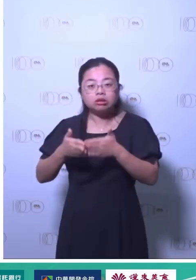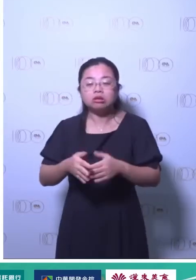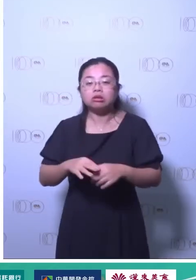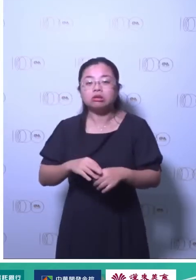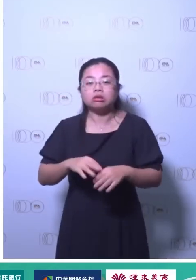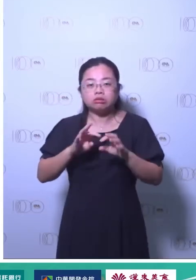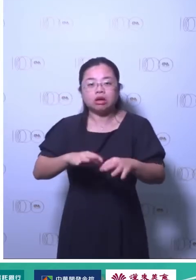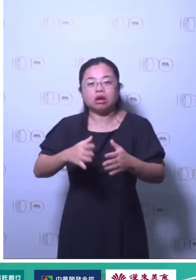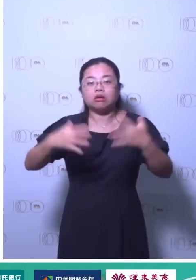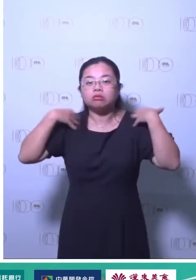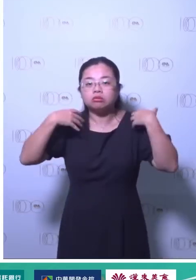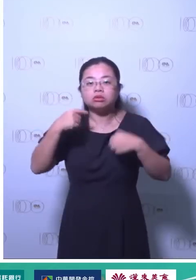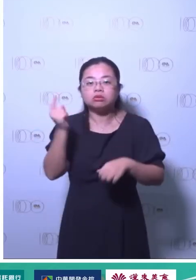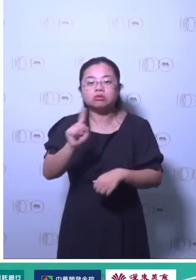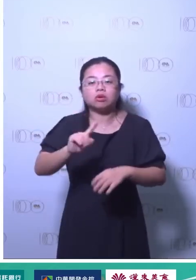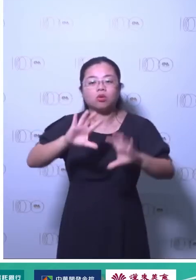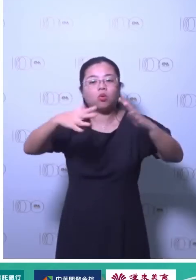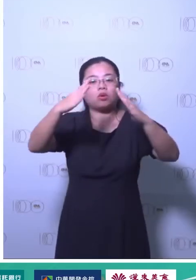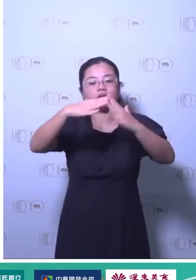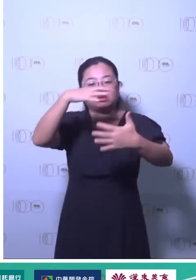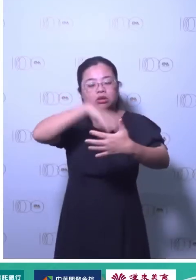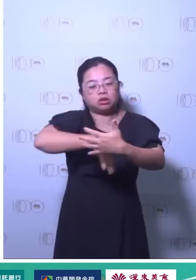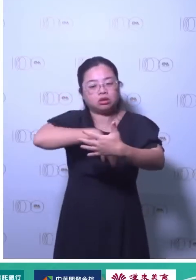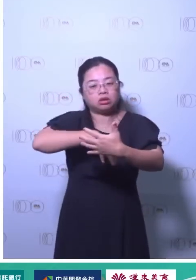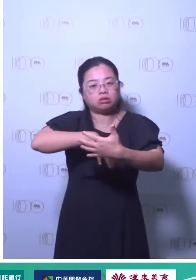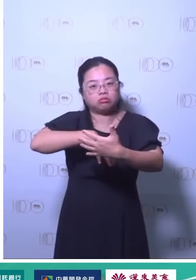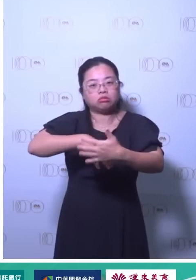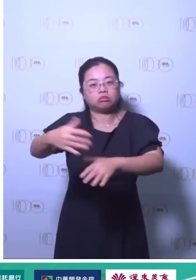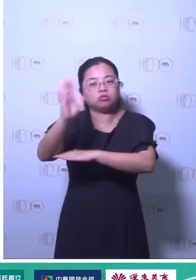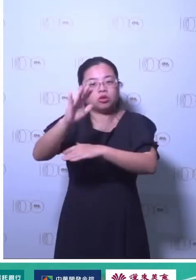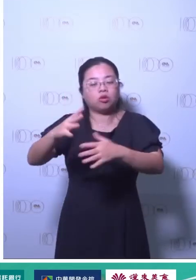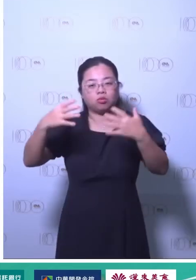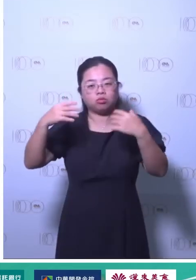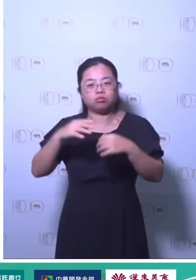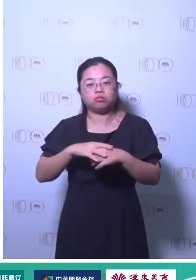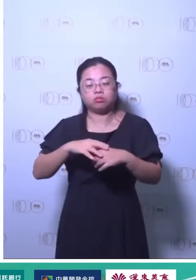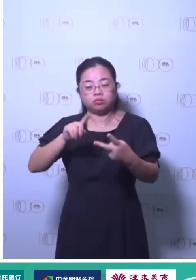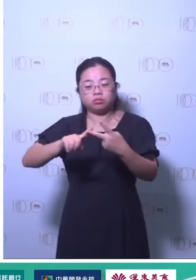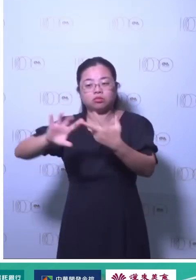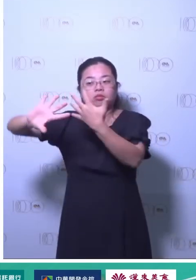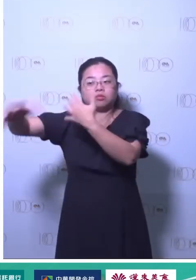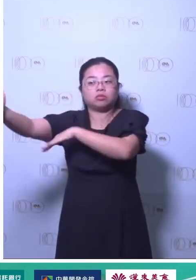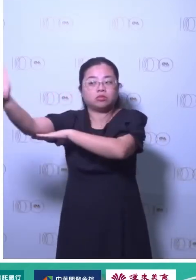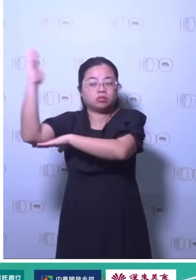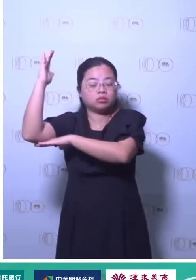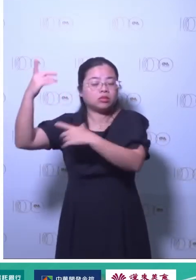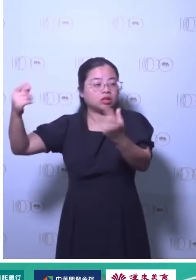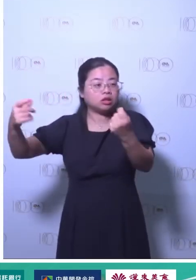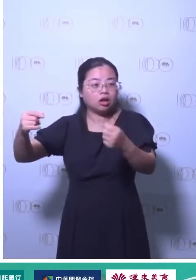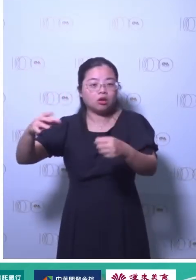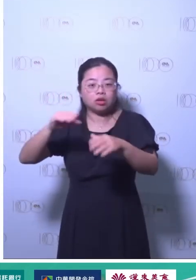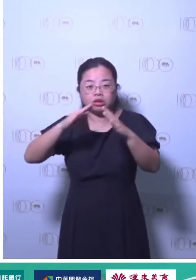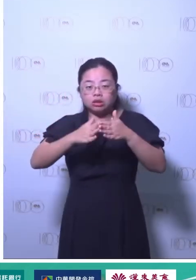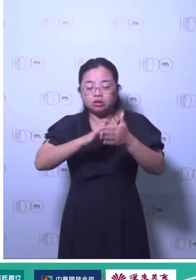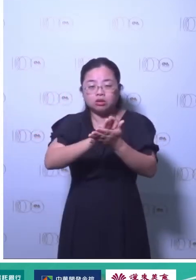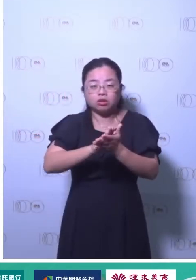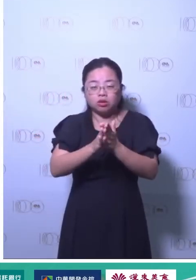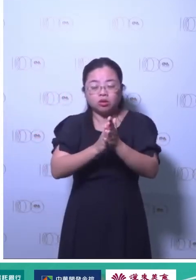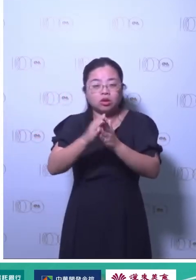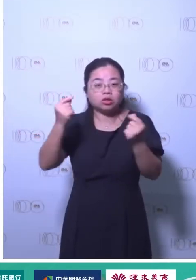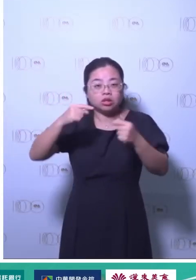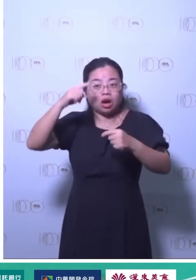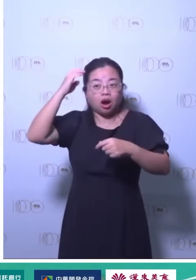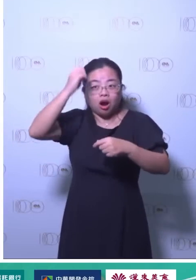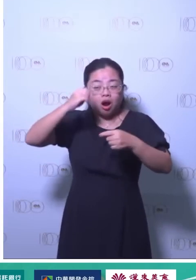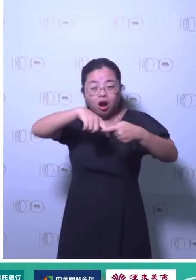柜公司要求说要盘查要求说要做一些永续报告书这些都是盯着你的排放量叫你负责所以你的